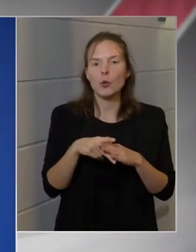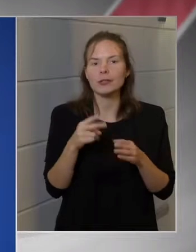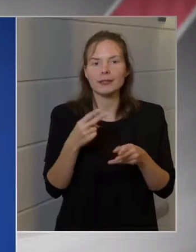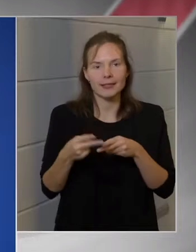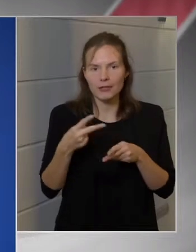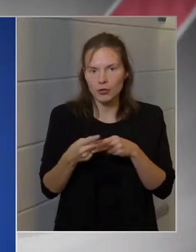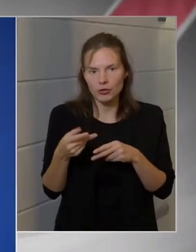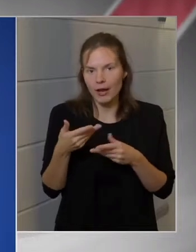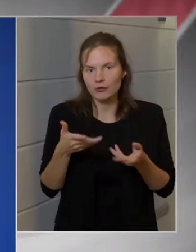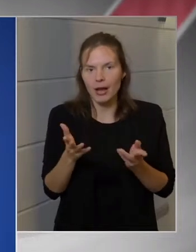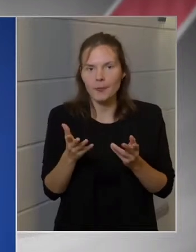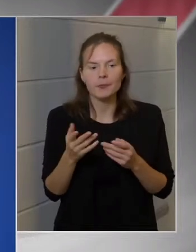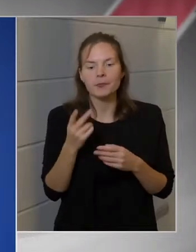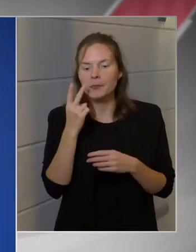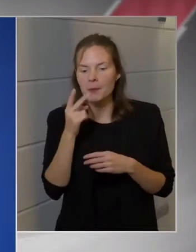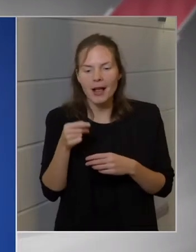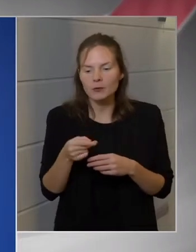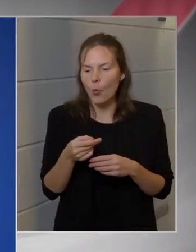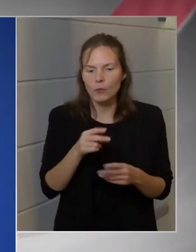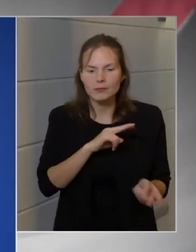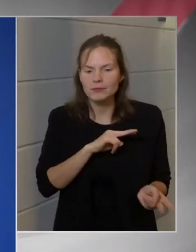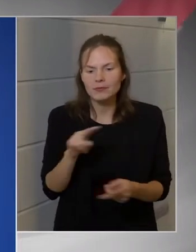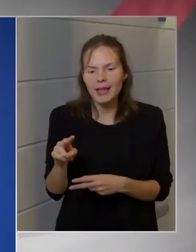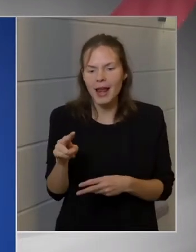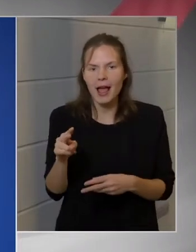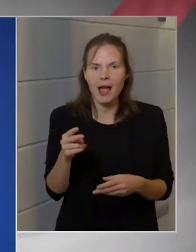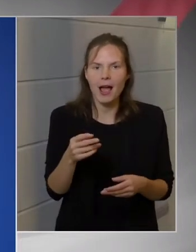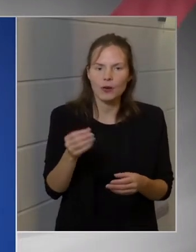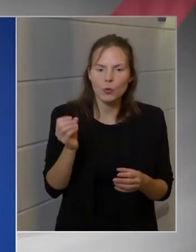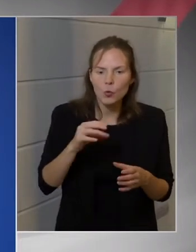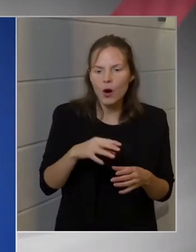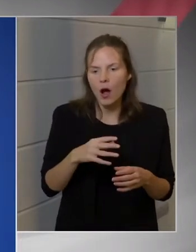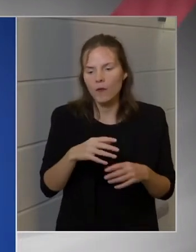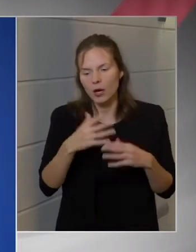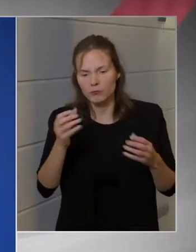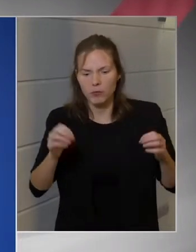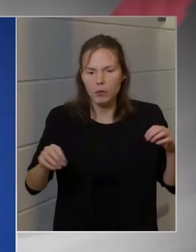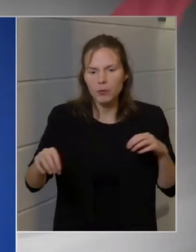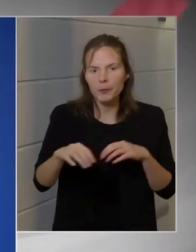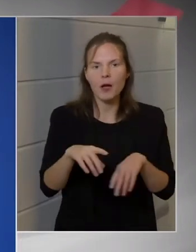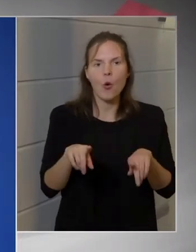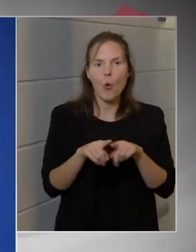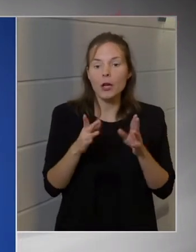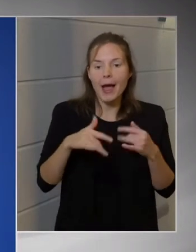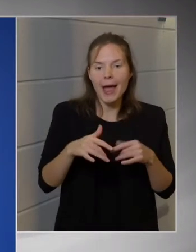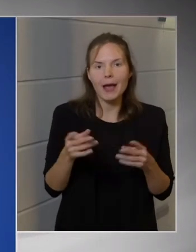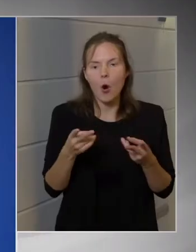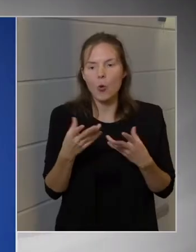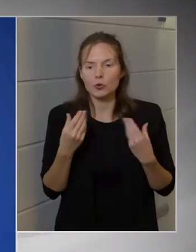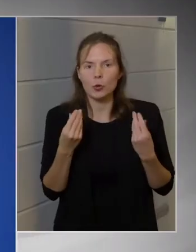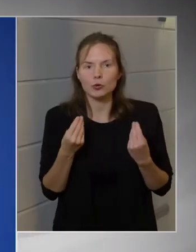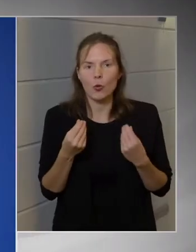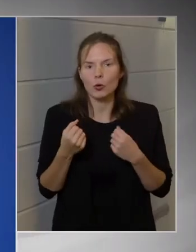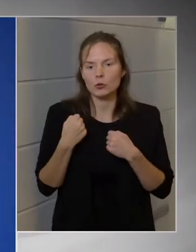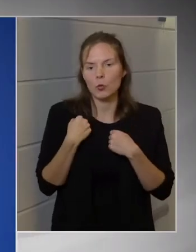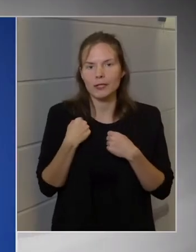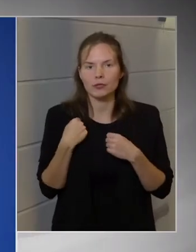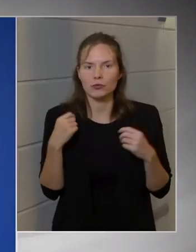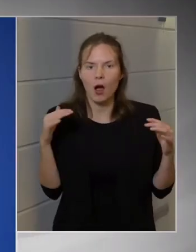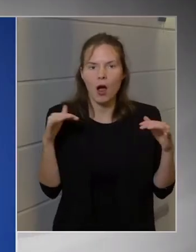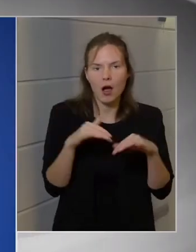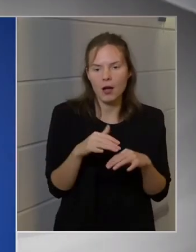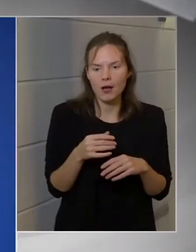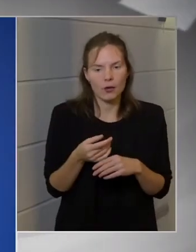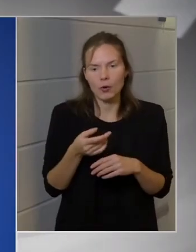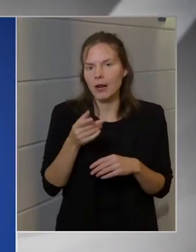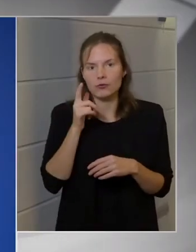teli kukákat, vagy már amellé dobott szemeteket lehet látni, egyébként olyan helyeken, ahol turisták tömegesen vannak, ezt sem fogom mondani. Ami viszont van